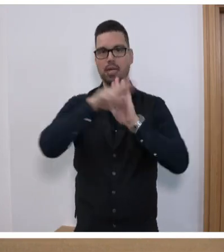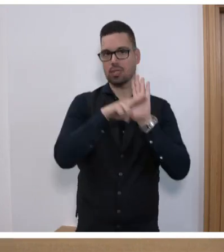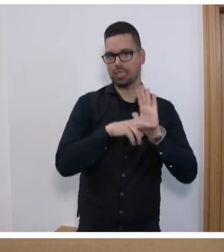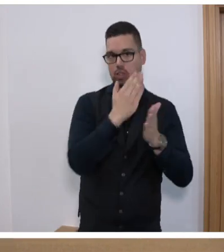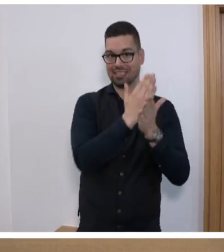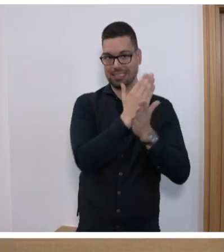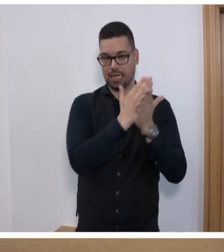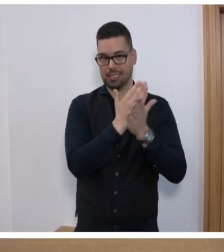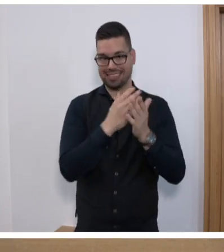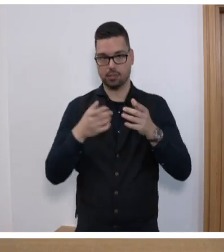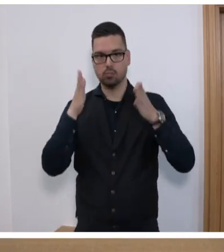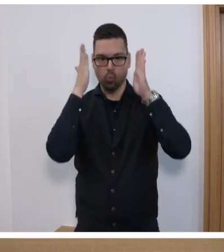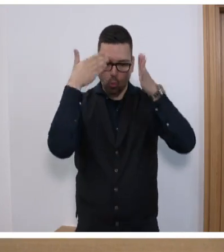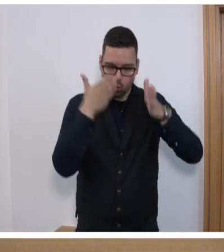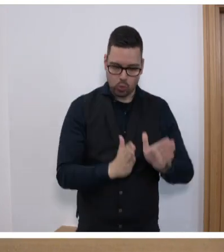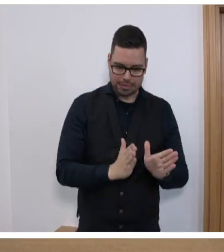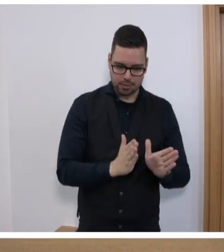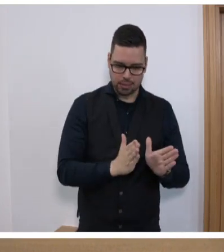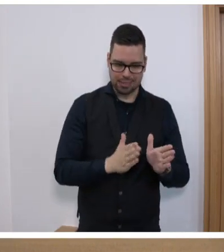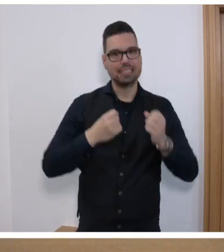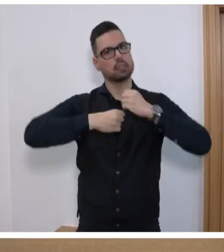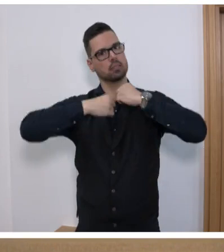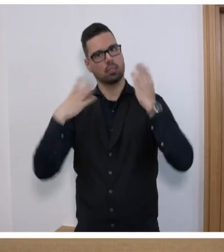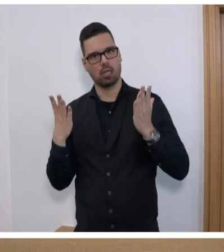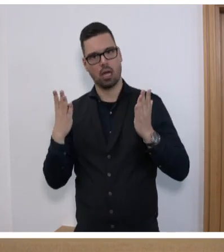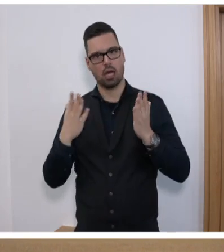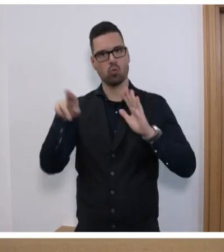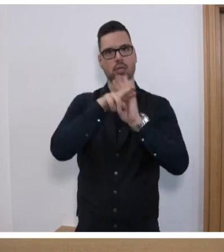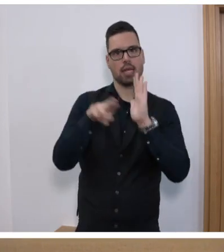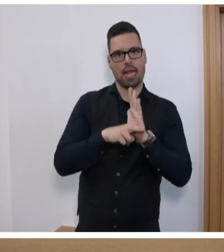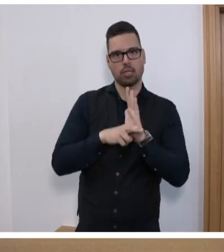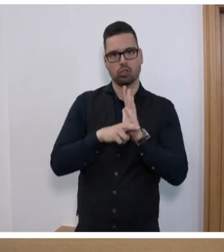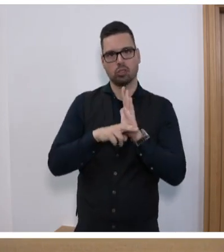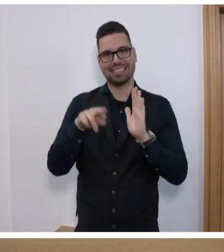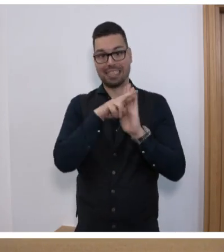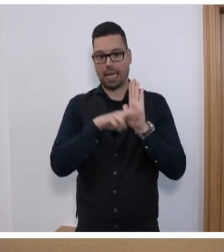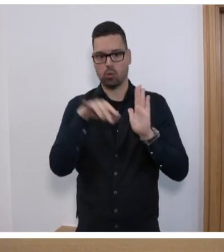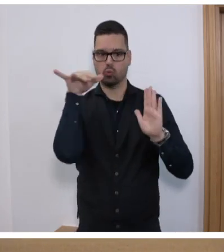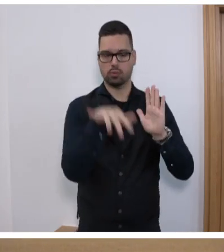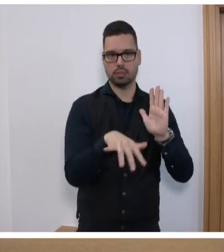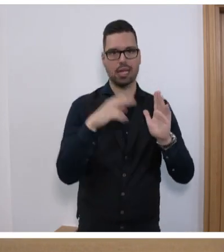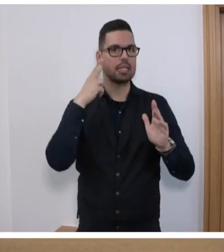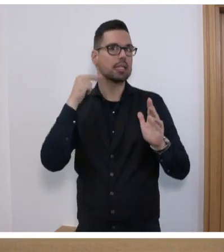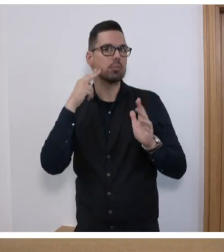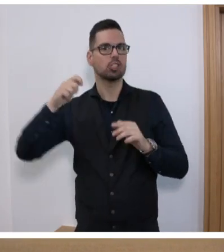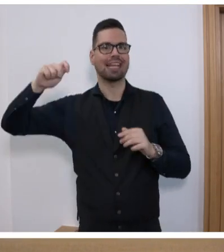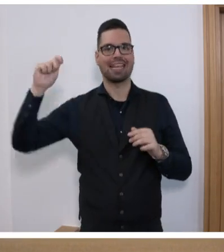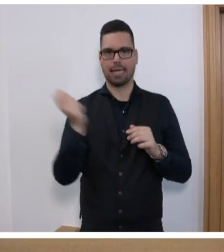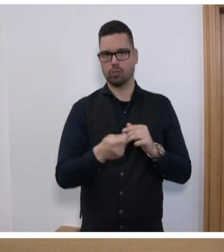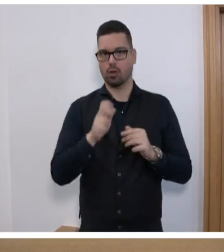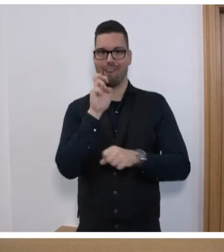Teil konzentriert sich der Gesetzesentwurf auf klarstellende sowie rechtsfortbildende Regelungen, namentlich in richterlichen